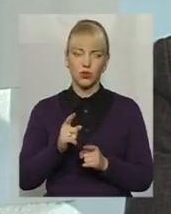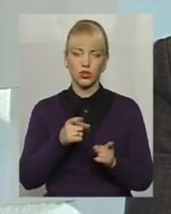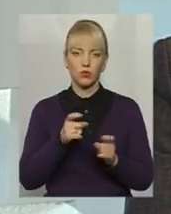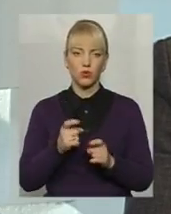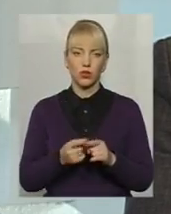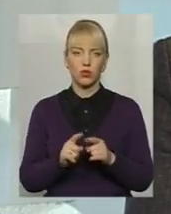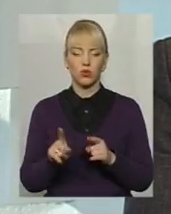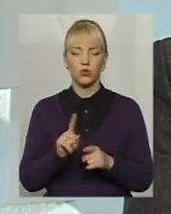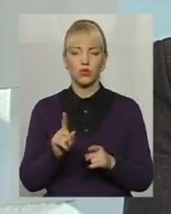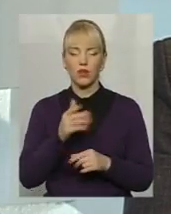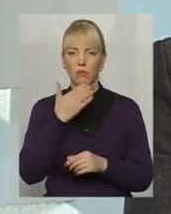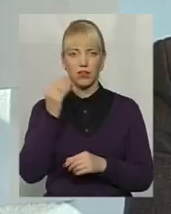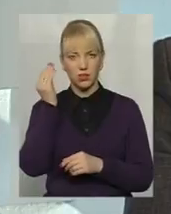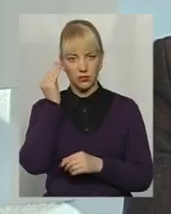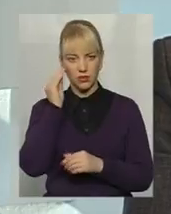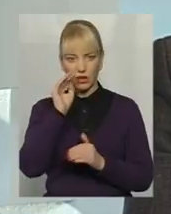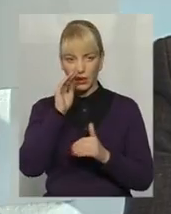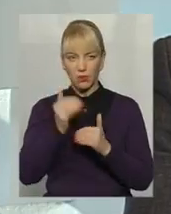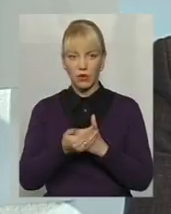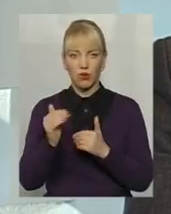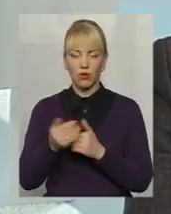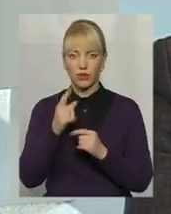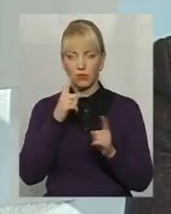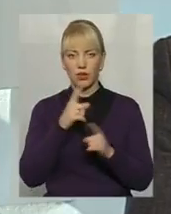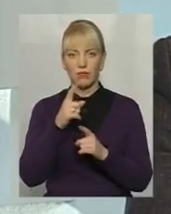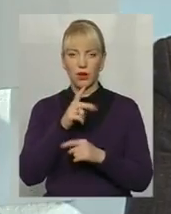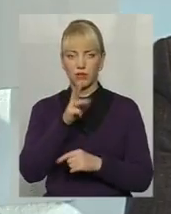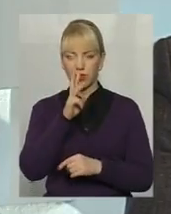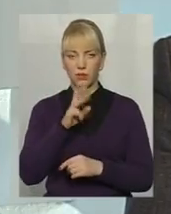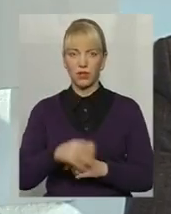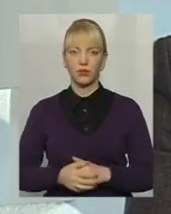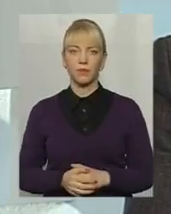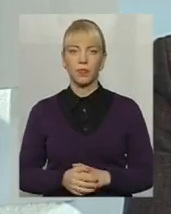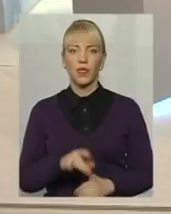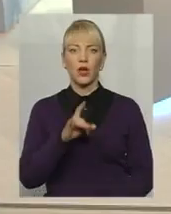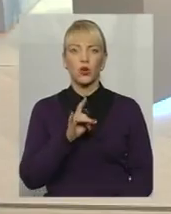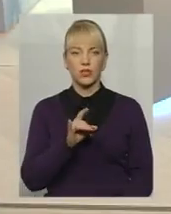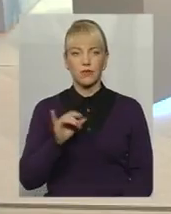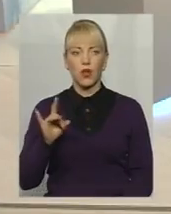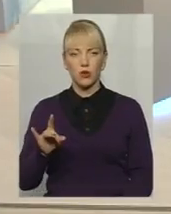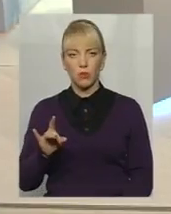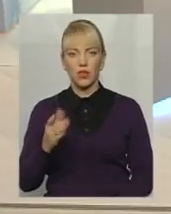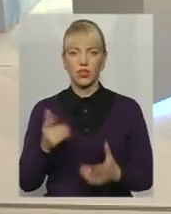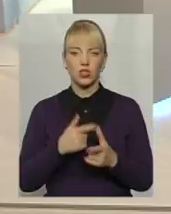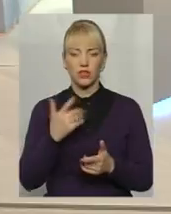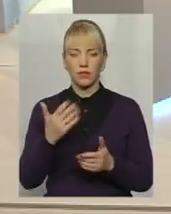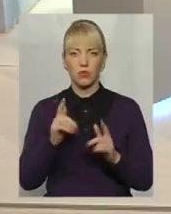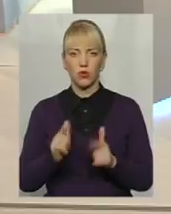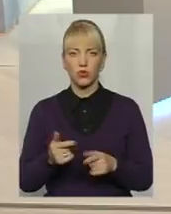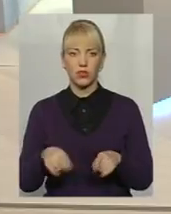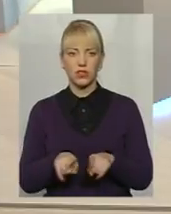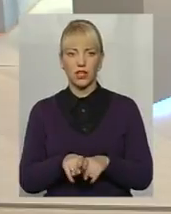не буде сенсу приховувати мінімалку. Ростислав Романович, чи погоджуєтесь ви з таким